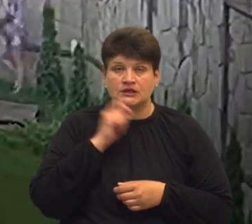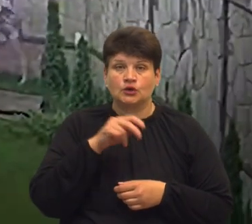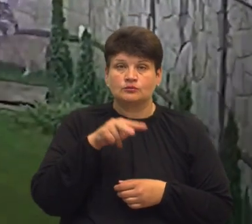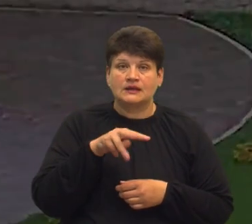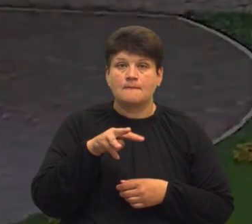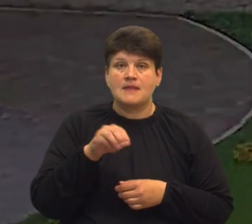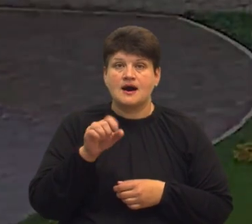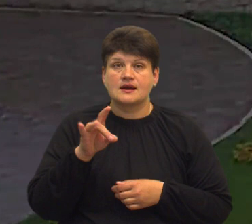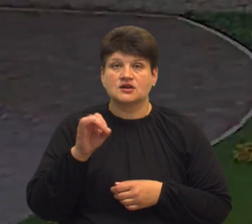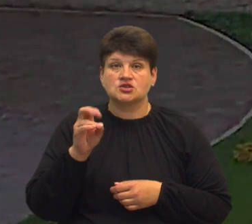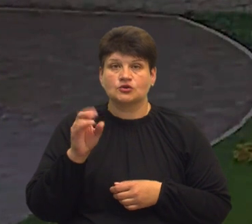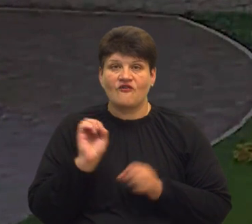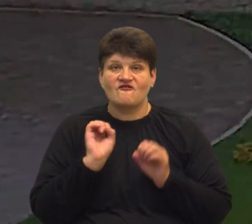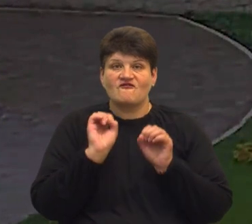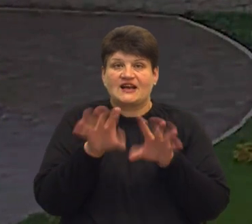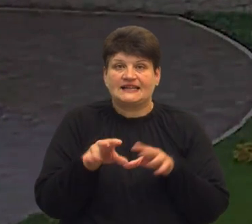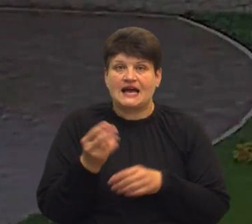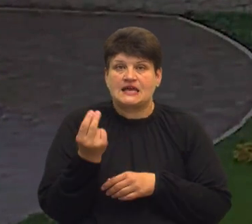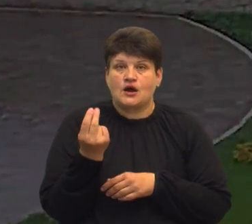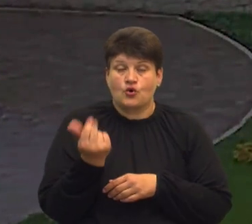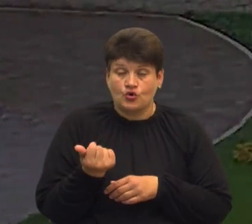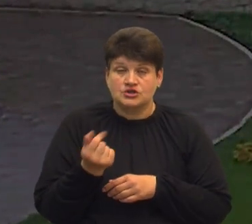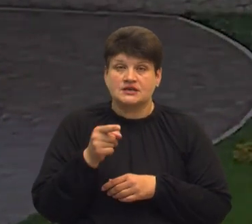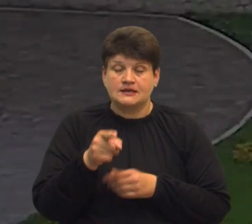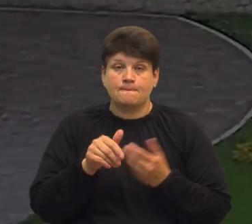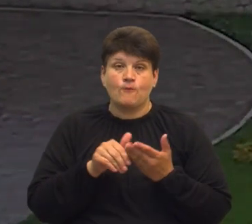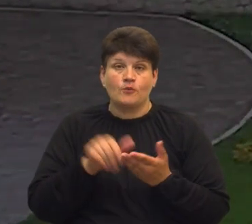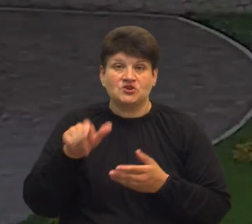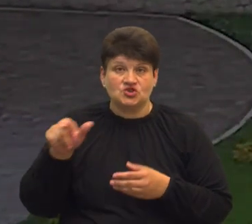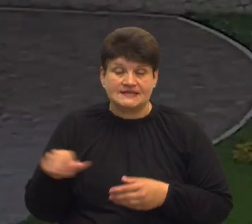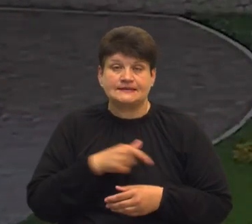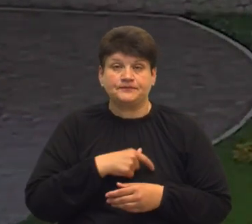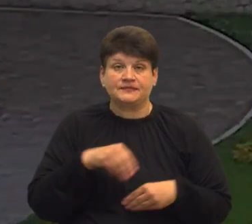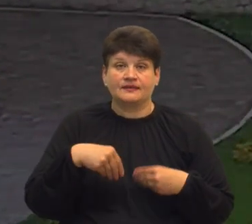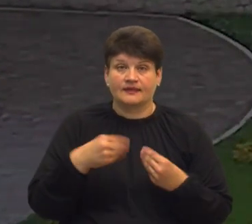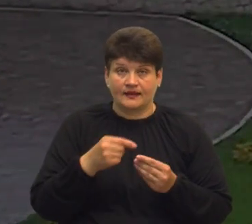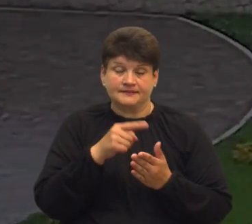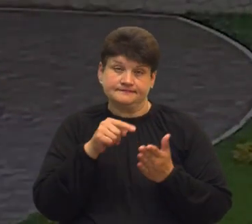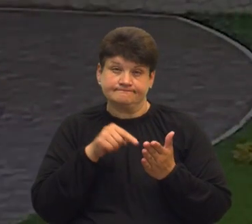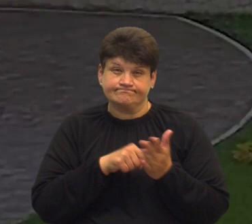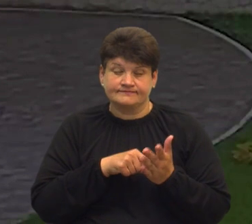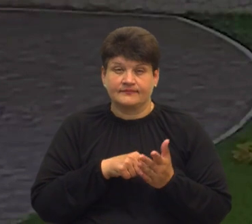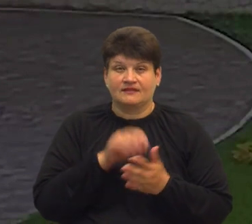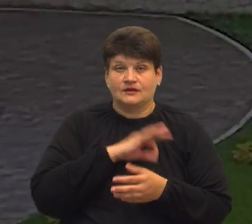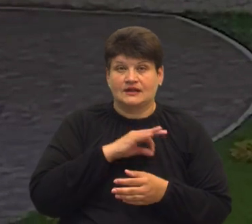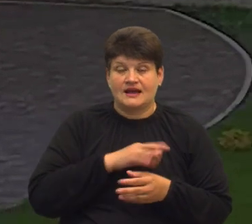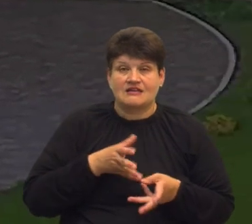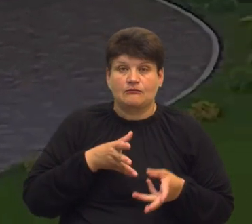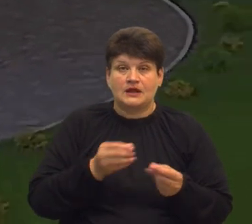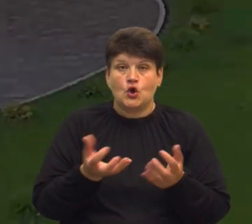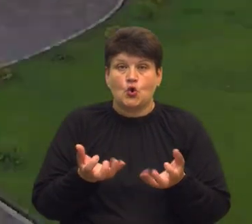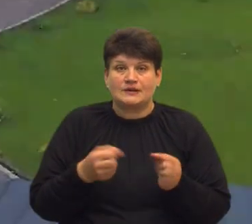гроші. 11 липня депутатці та її помічниці детективи НАБУ вручили підозру в зловживанні впливом та отриманні хабара